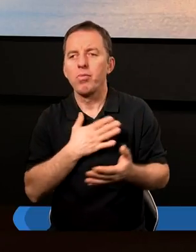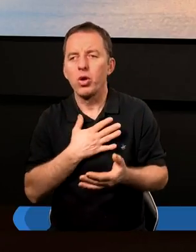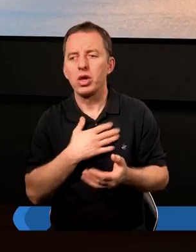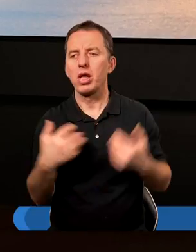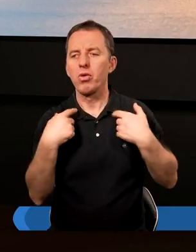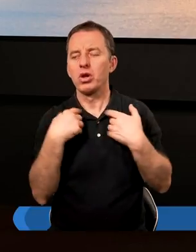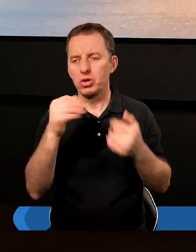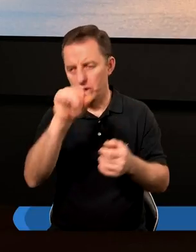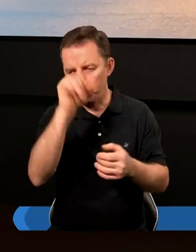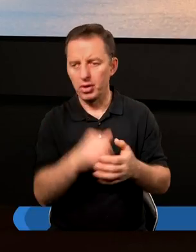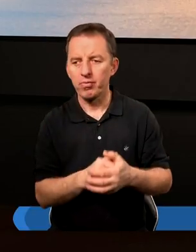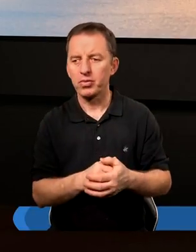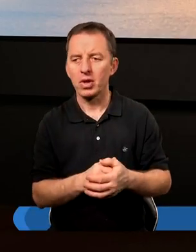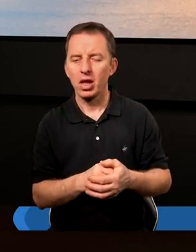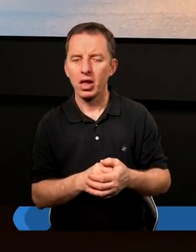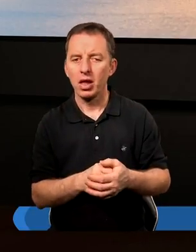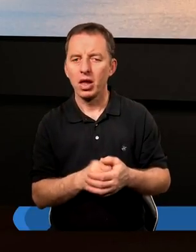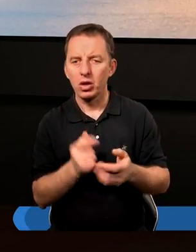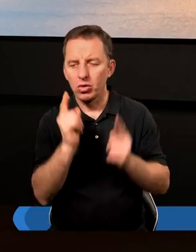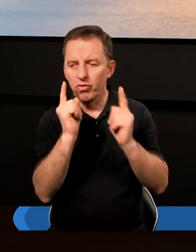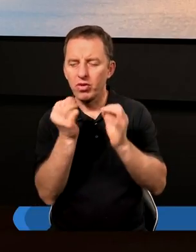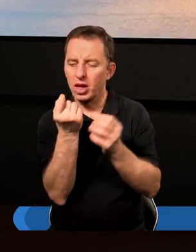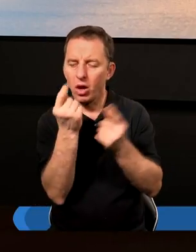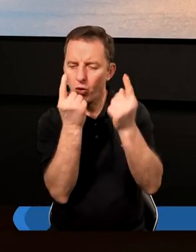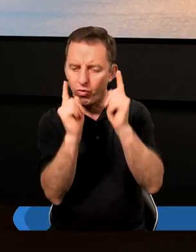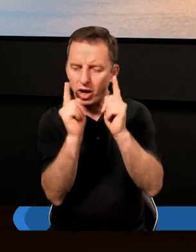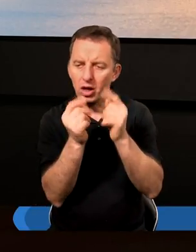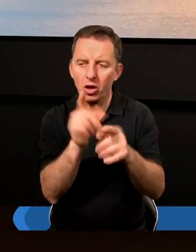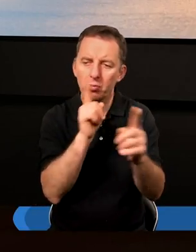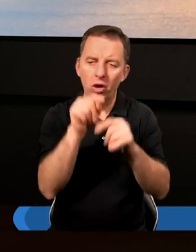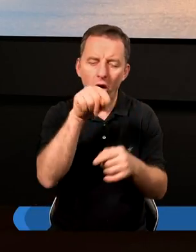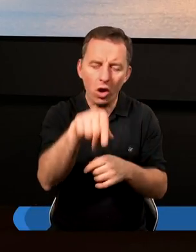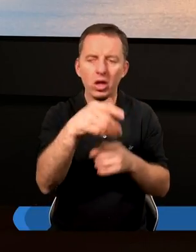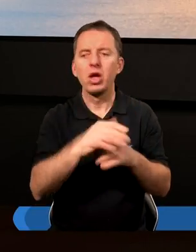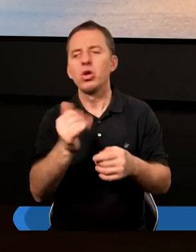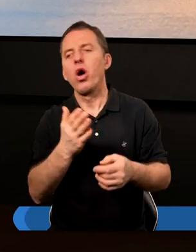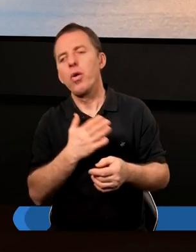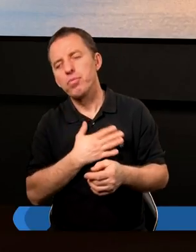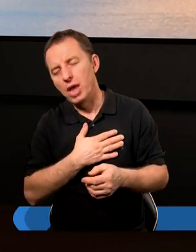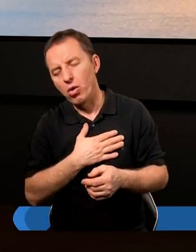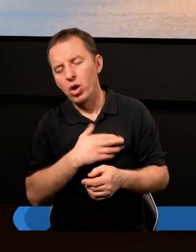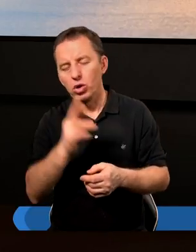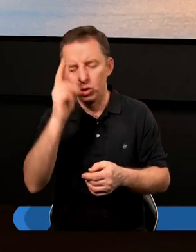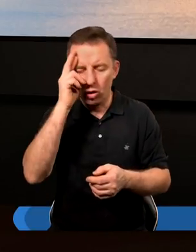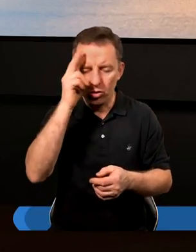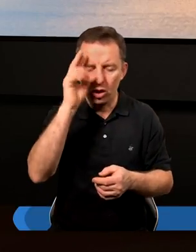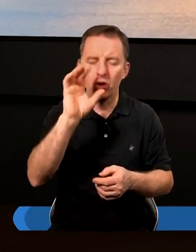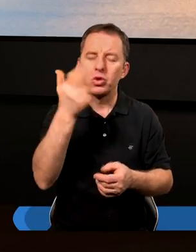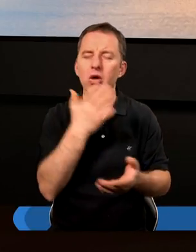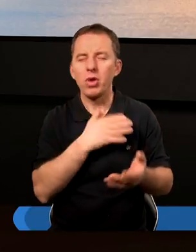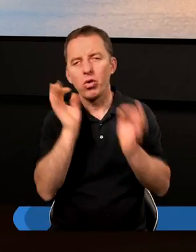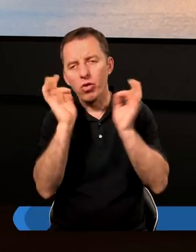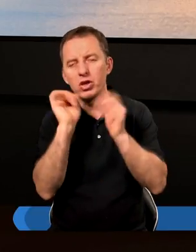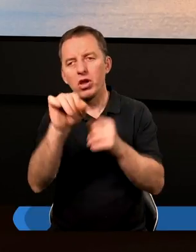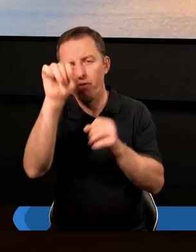Wielki Egipt. No ale właśnie, poświęćmy chwilę uwagi, żeby porozmawiać o tym, co miał zrozumieć, czego miał się